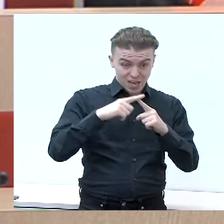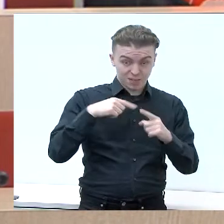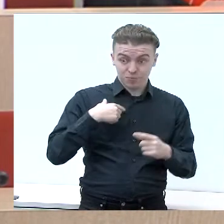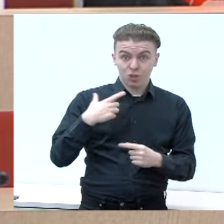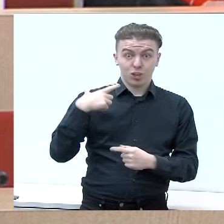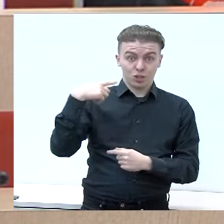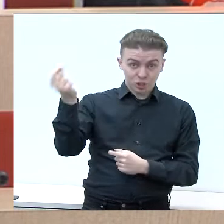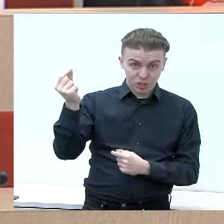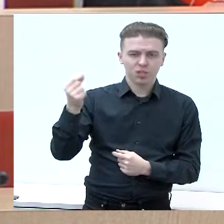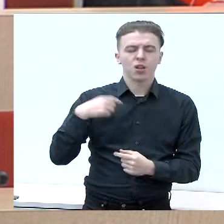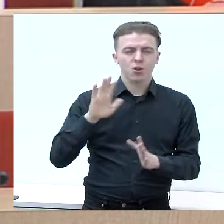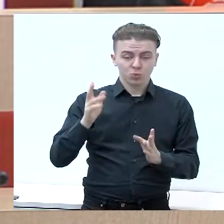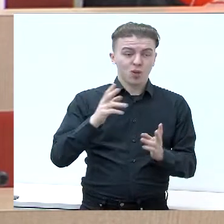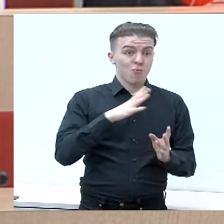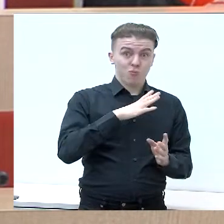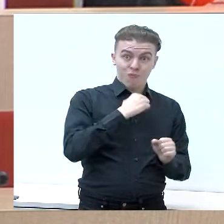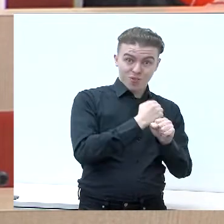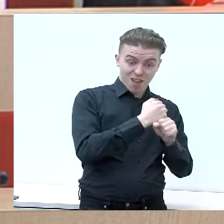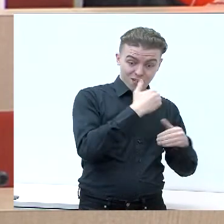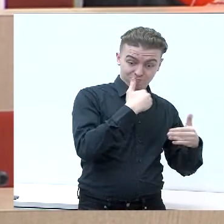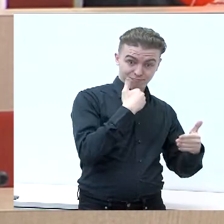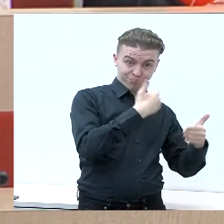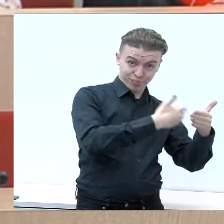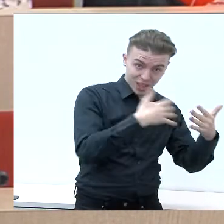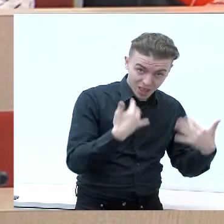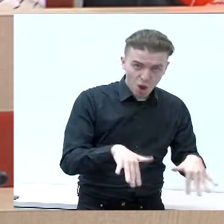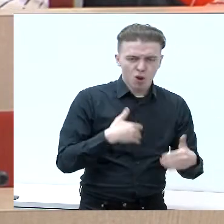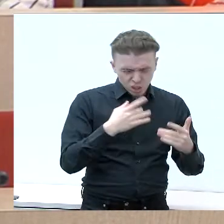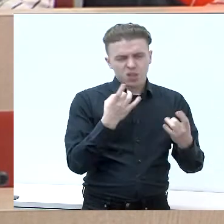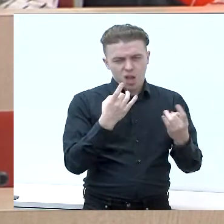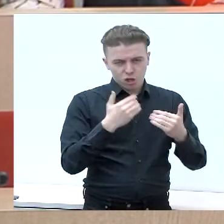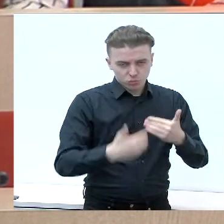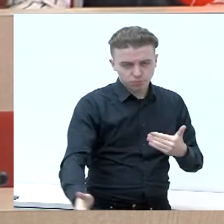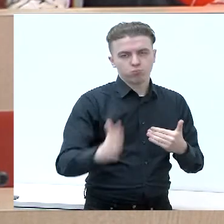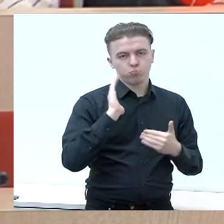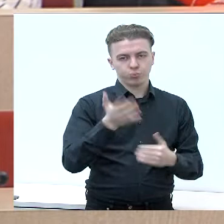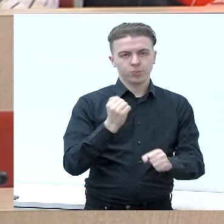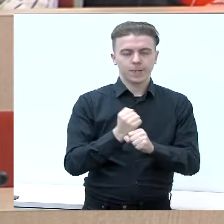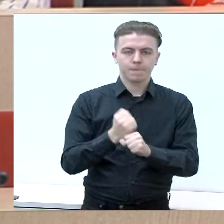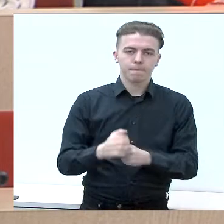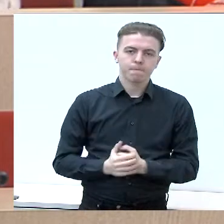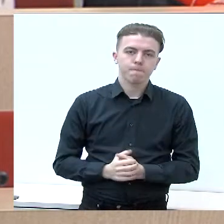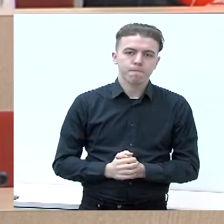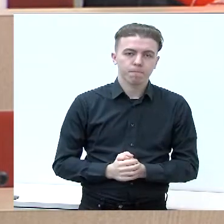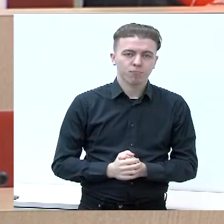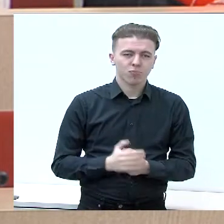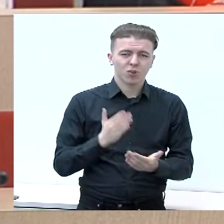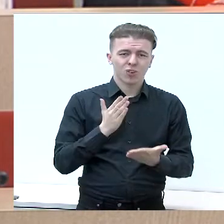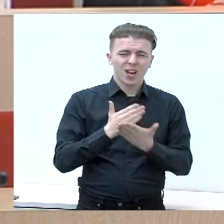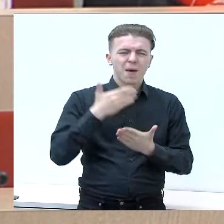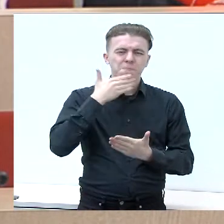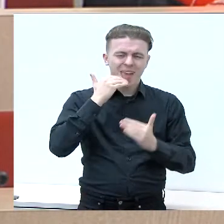tiesim pradėtus darbus. Yra problemų su mūsų miesteliu, pietiniu